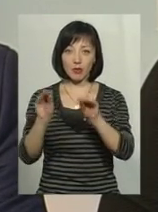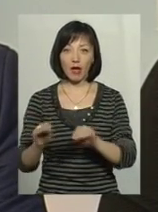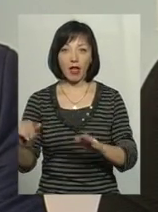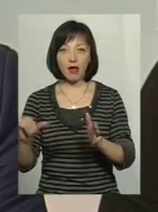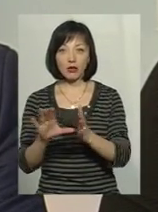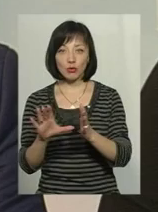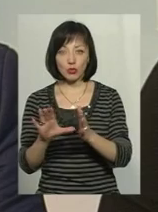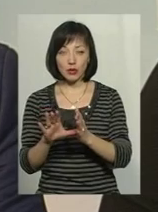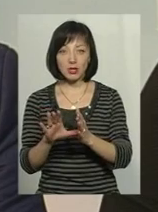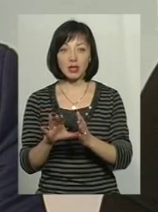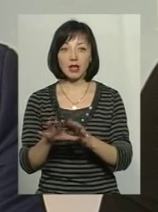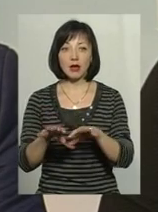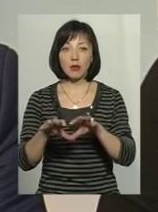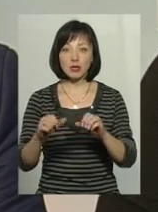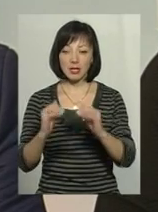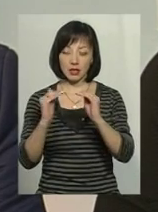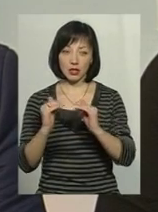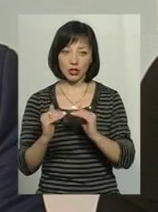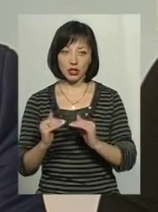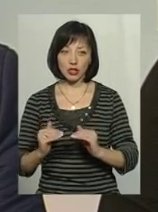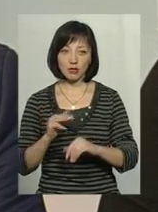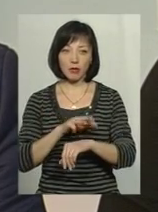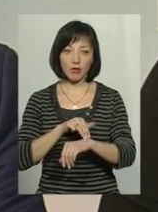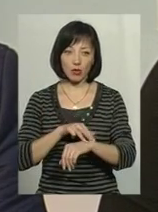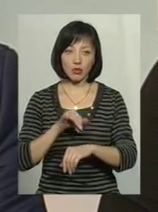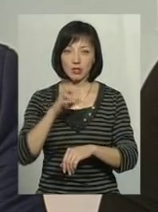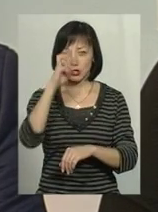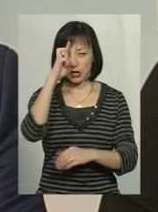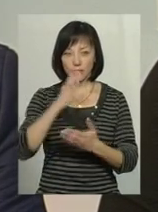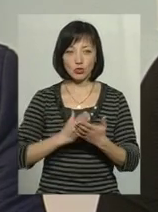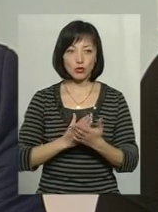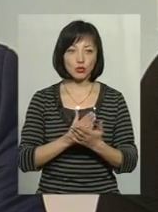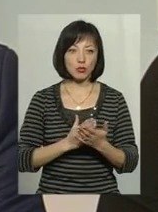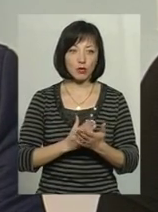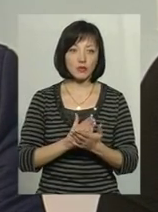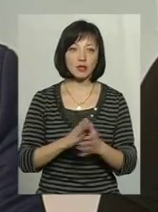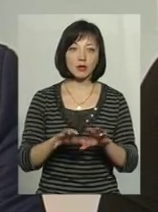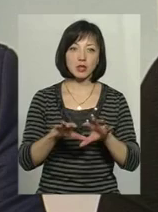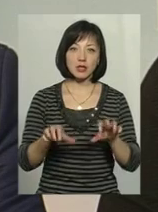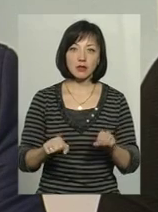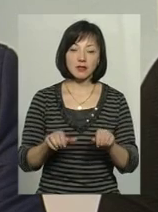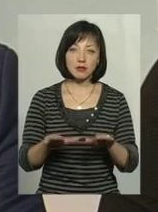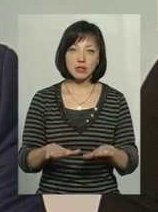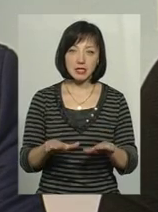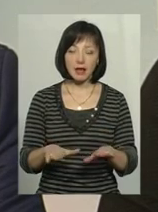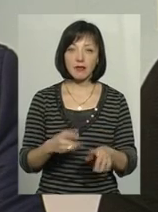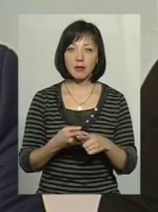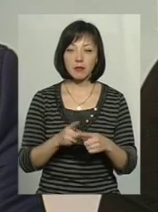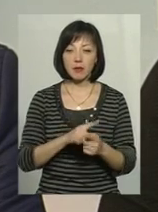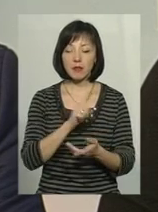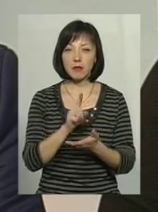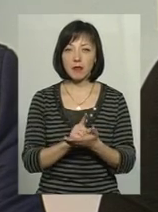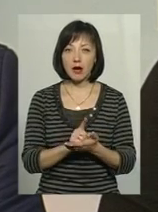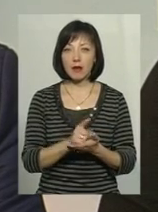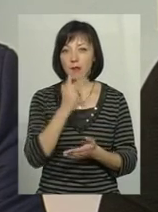декларації. І вже посади значно нижчі. І правоохоронців, і державних службовців, і посадовців місцевих. Тому ми маємо бачити,